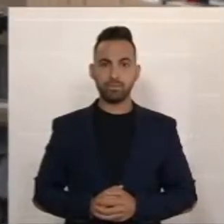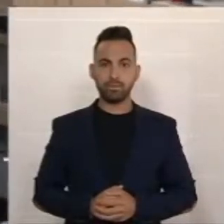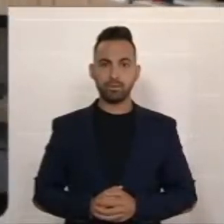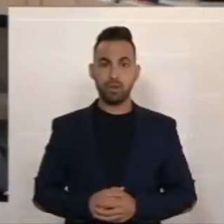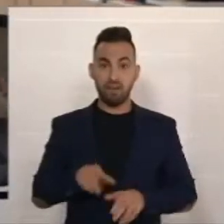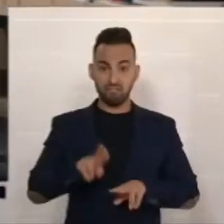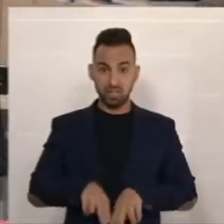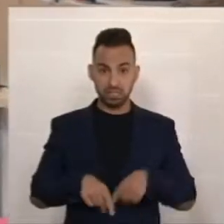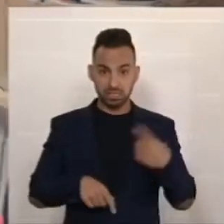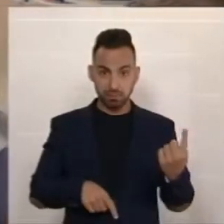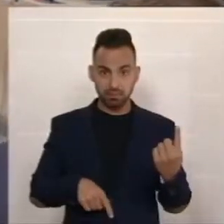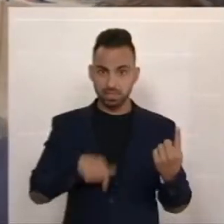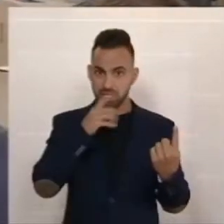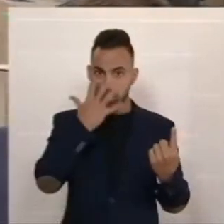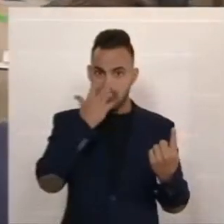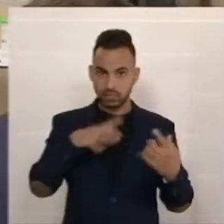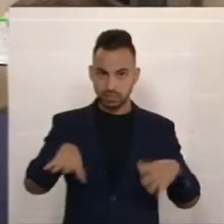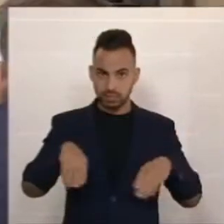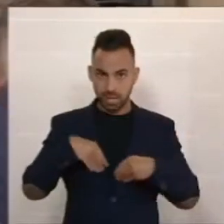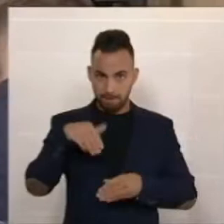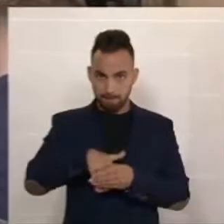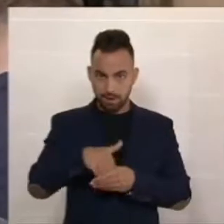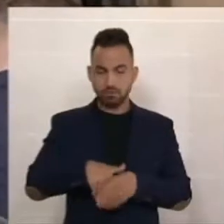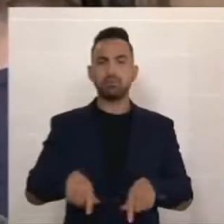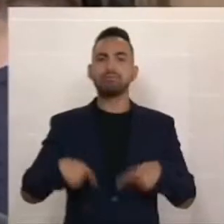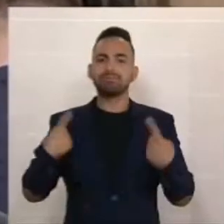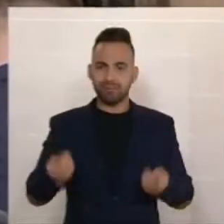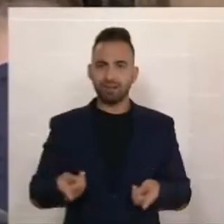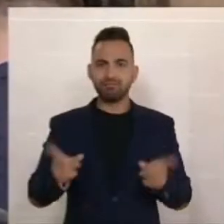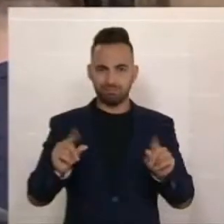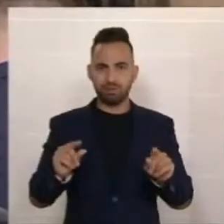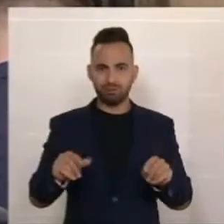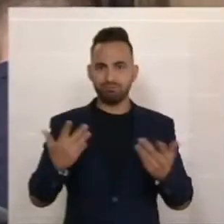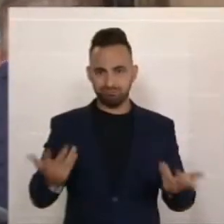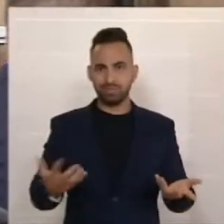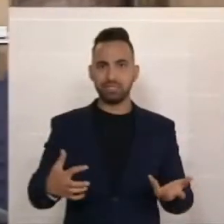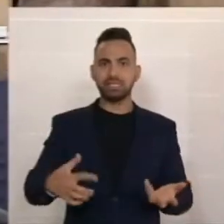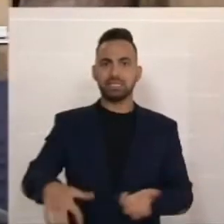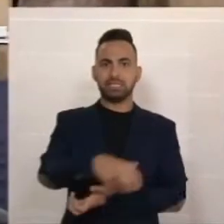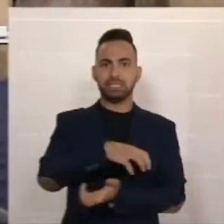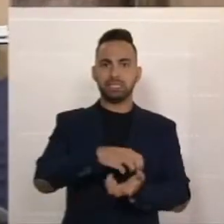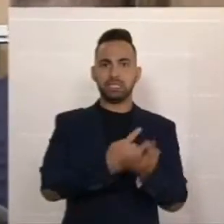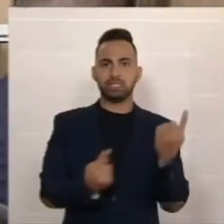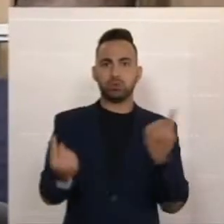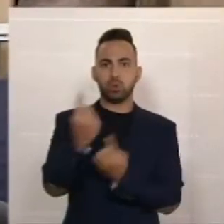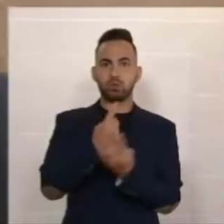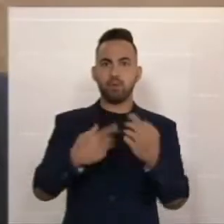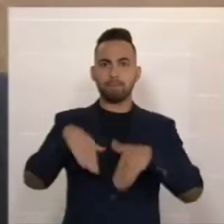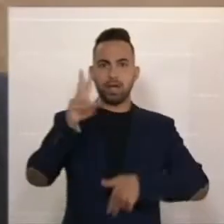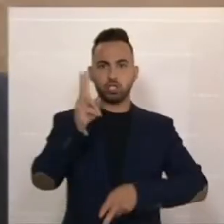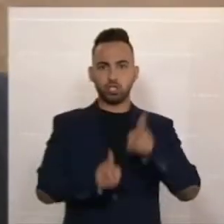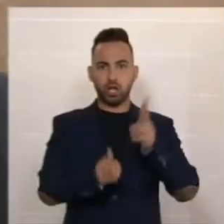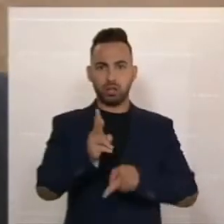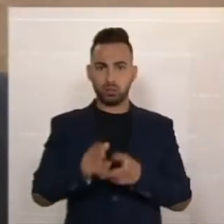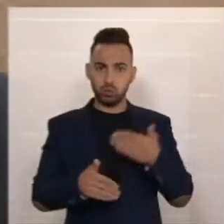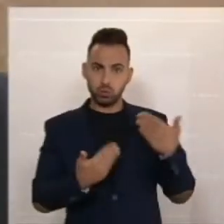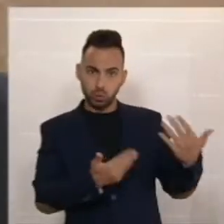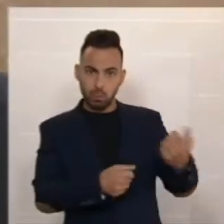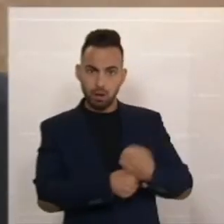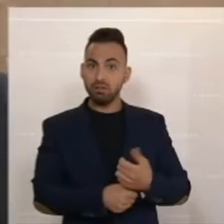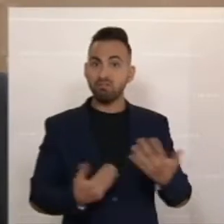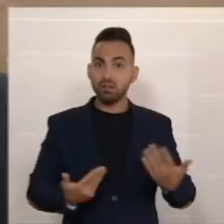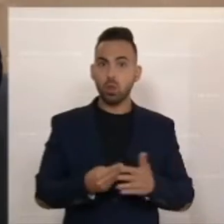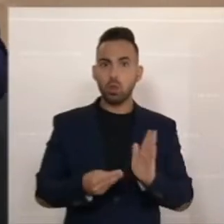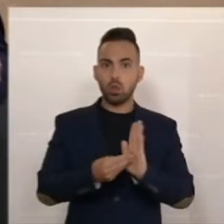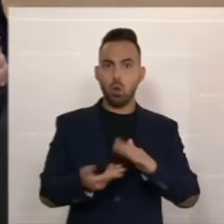Wenn man das negiert, dann macht man das, was in einer Krisensituation am schädlichsten ist. Man